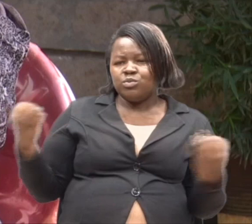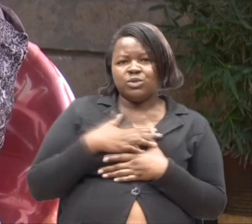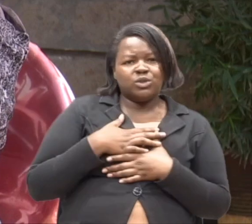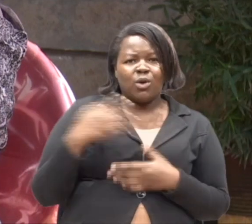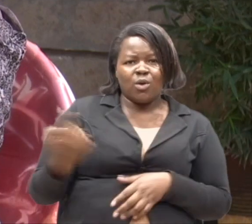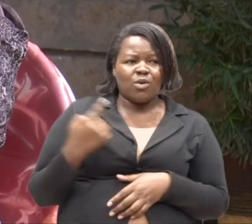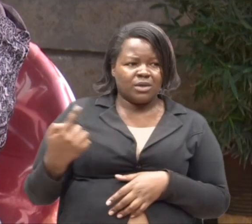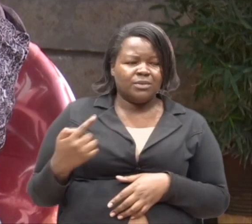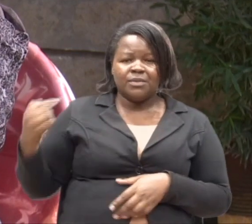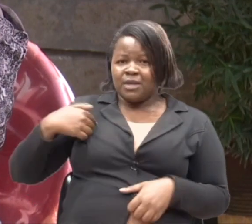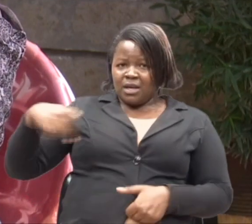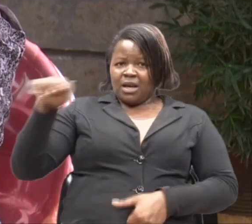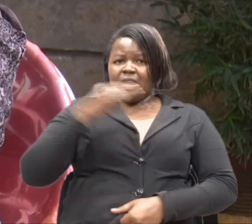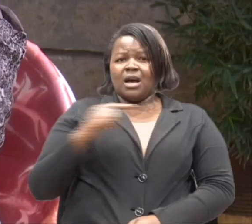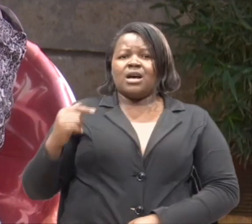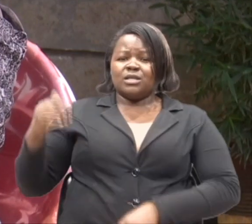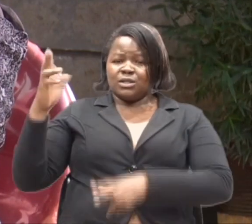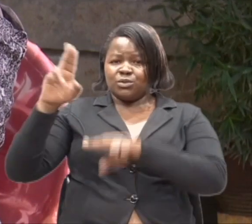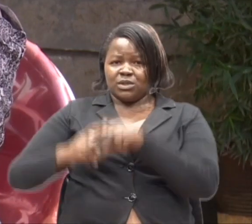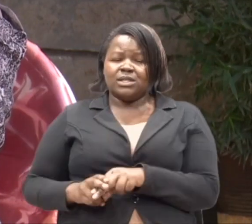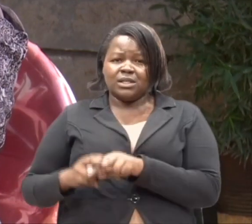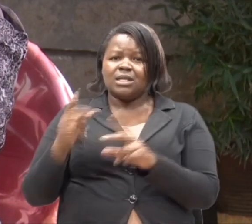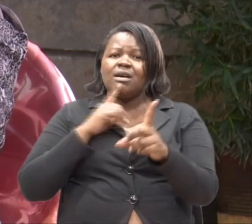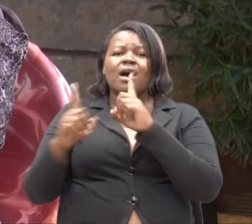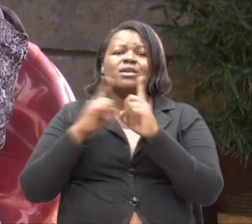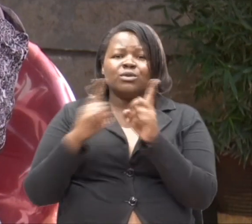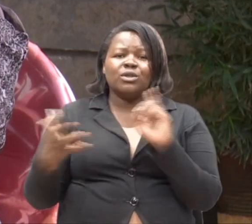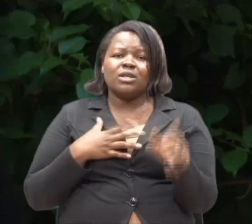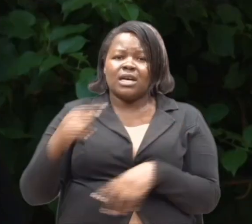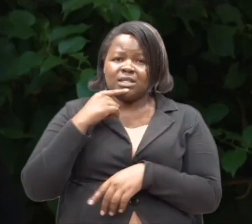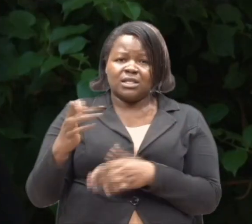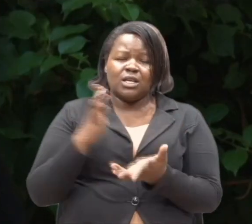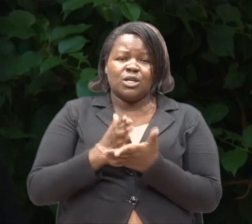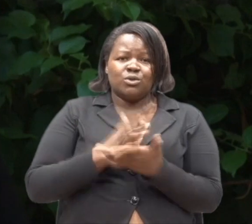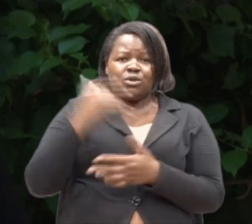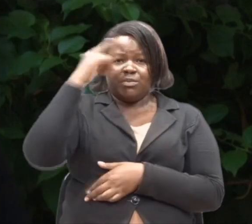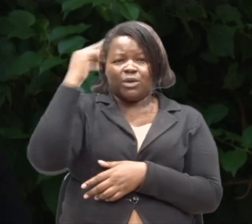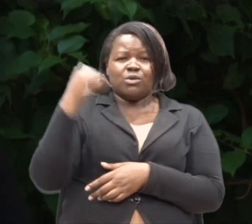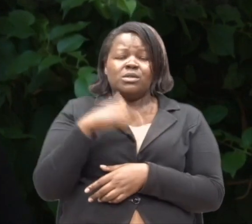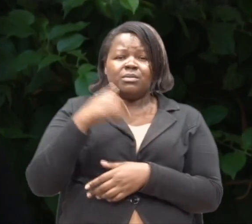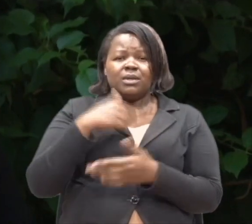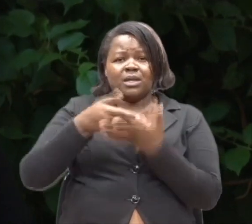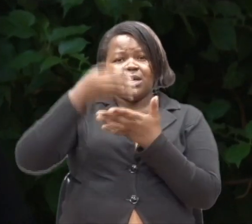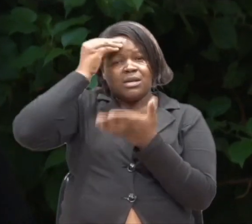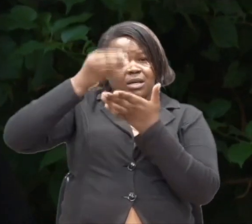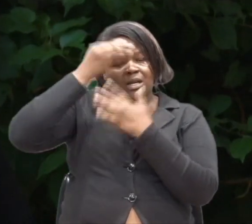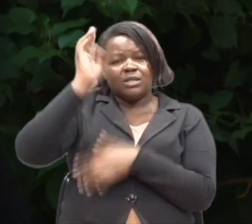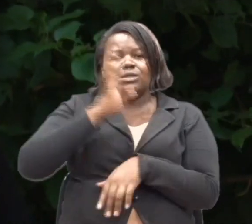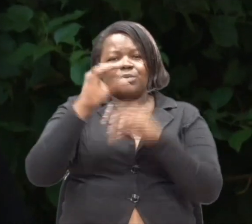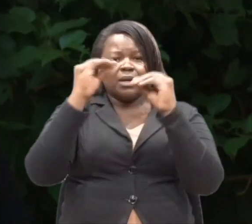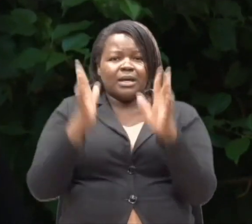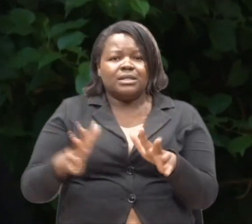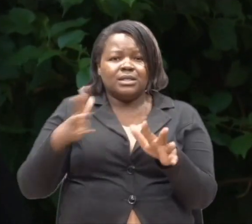surprise? Hapana tuliketi na tukajandiria na kani ya bia jumini, nilisomea kukua